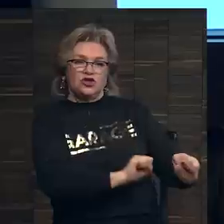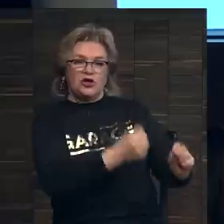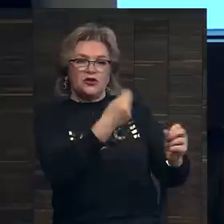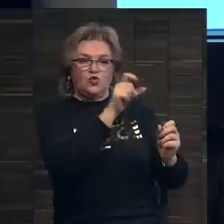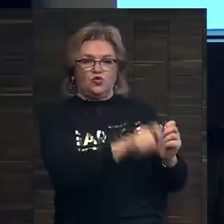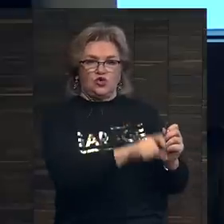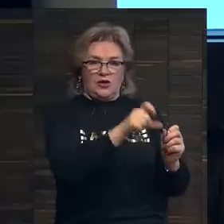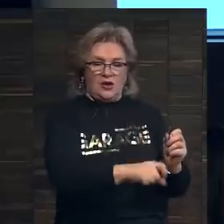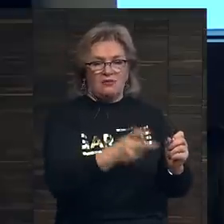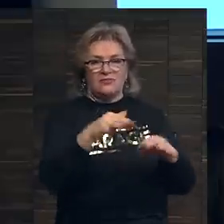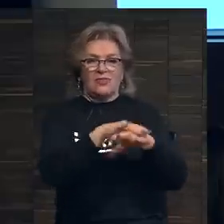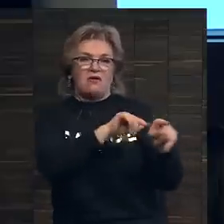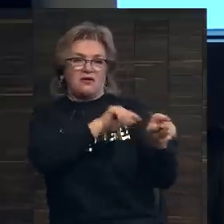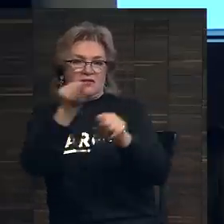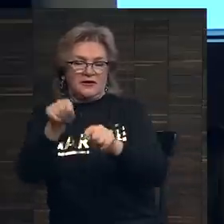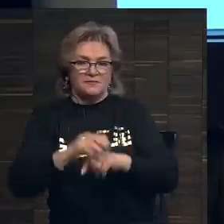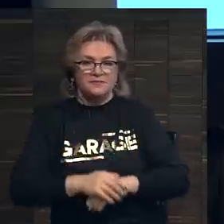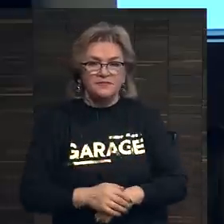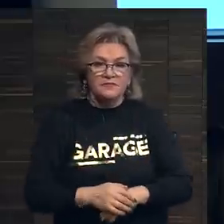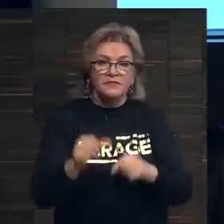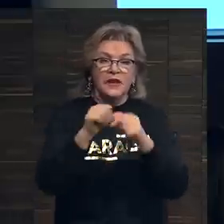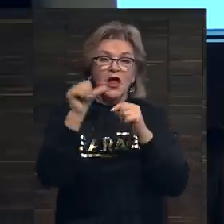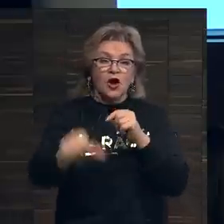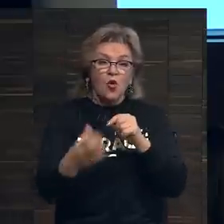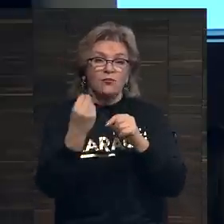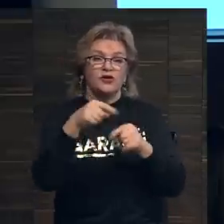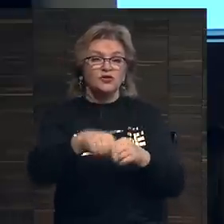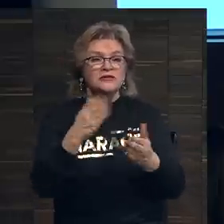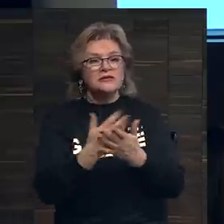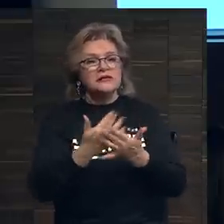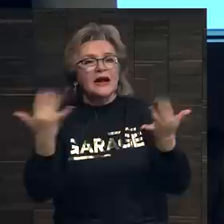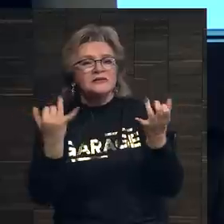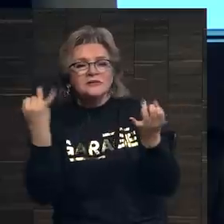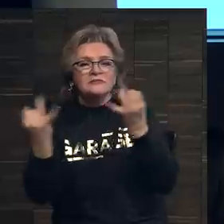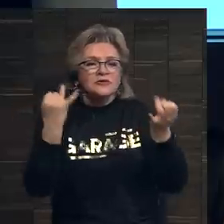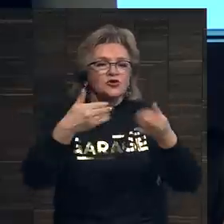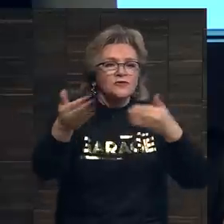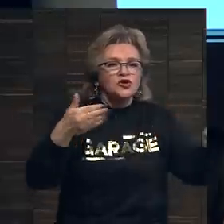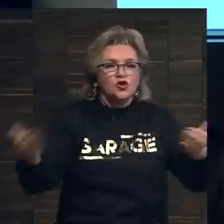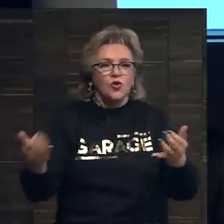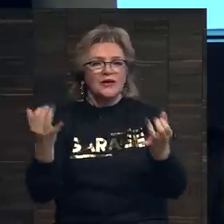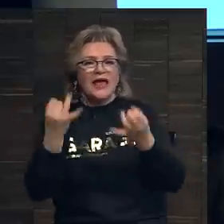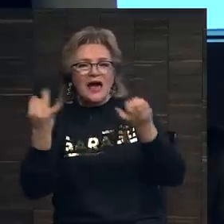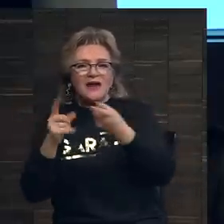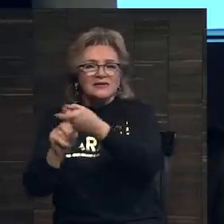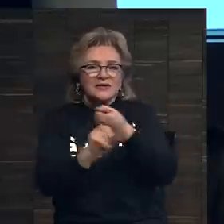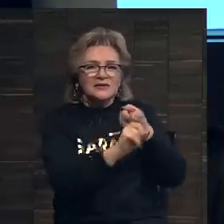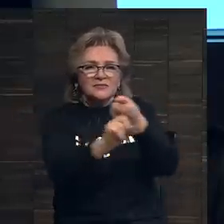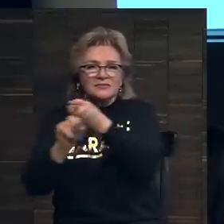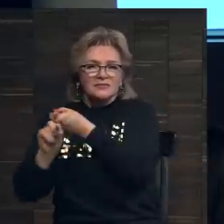художника на рынке. Кроме того, здесь есть разные заинтересованные стороны, разные стейкхолдеры.